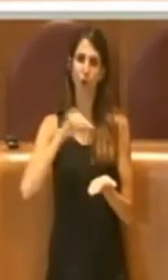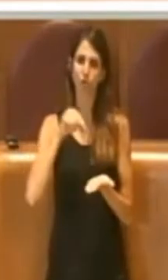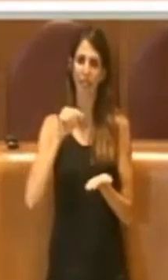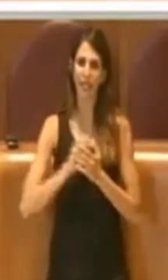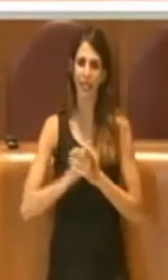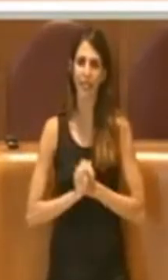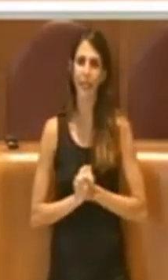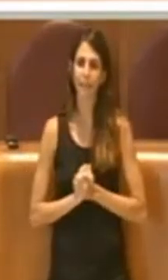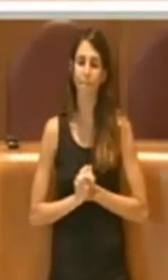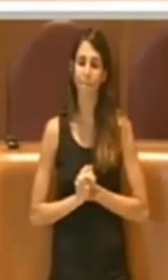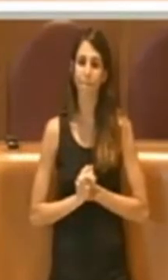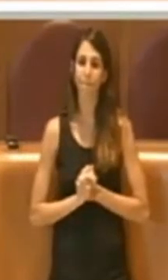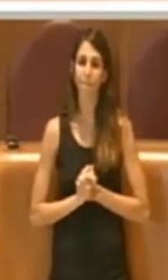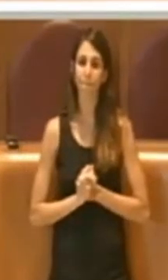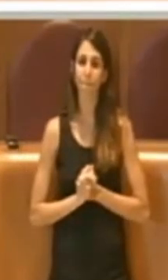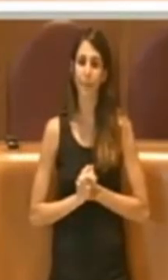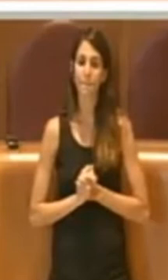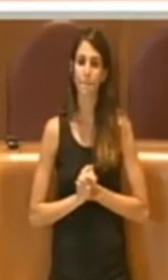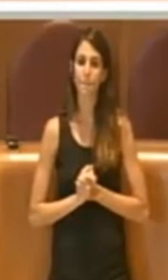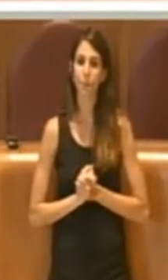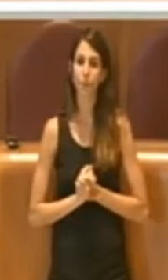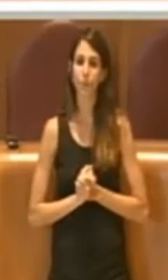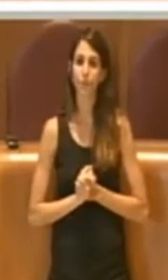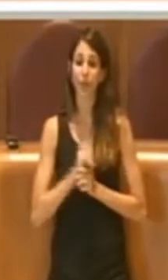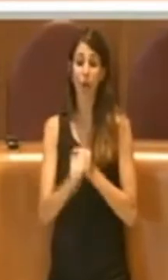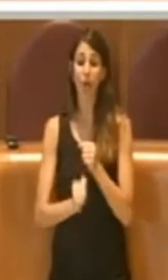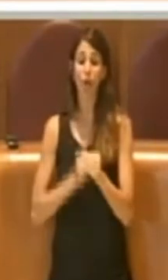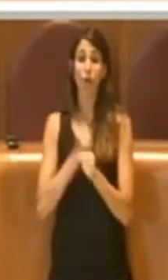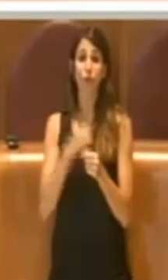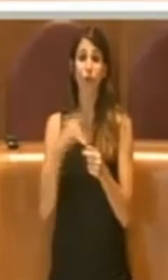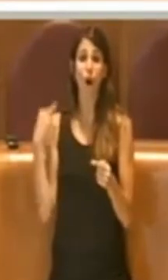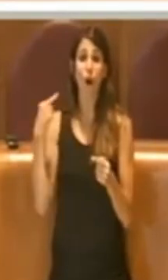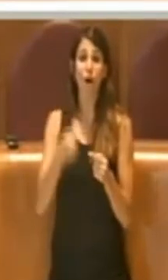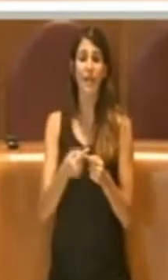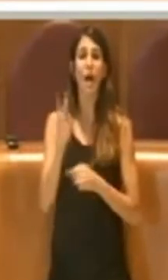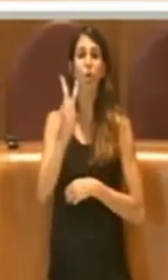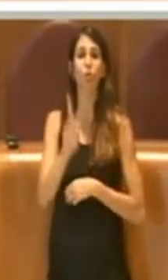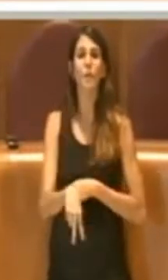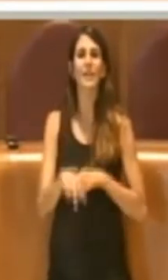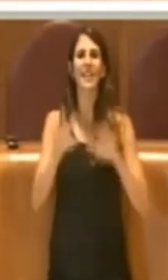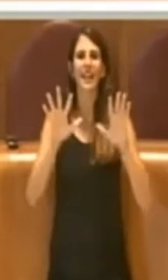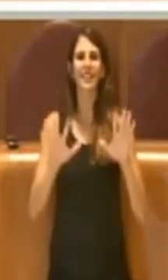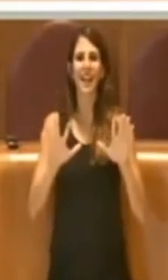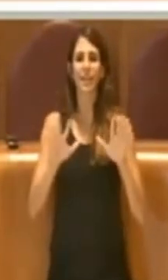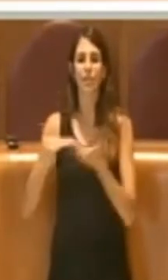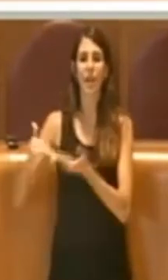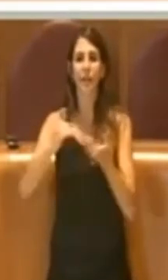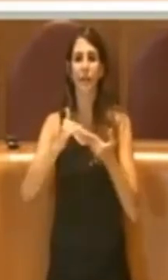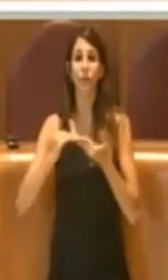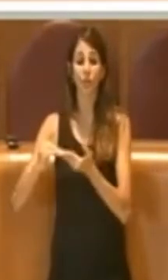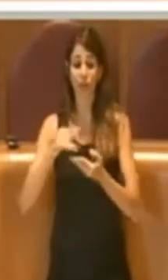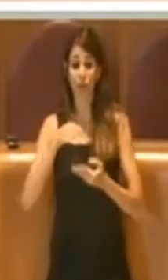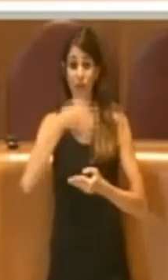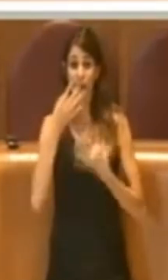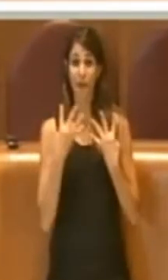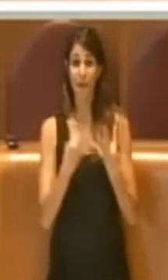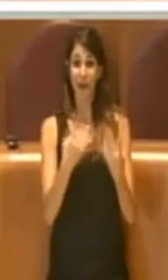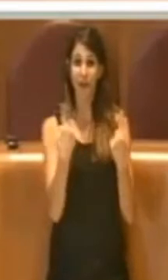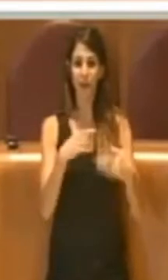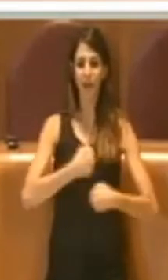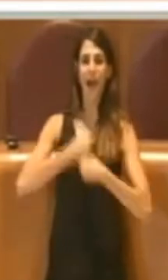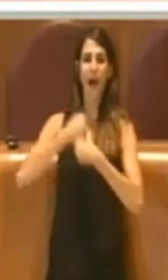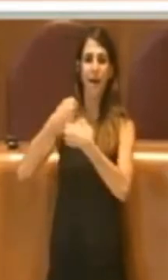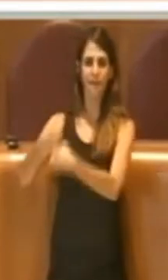è stato, nella sua storia, affidato nel 2010 ad un'associazione, che in modo molto